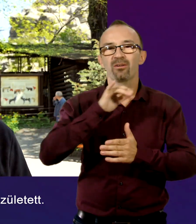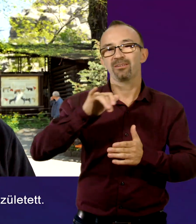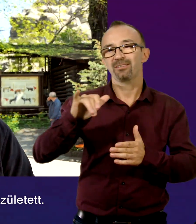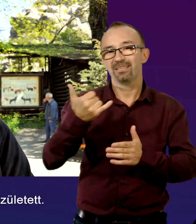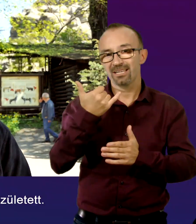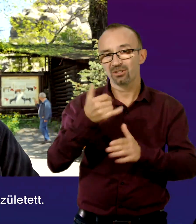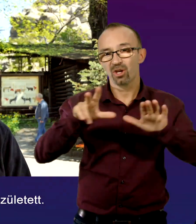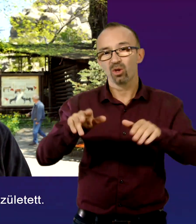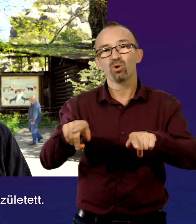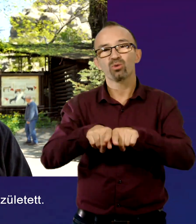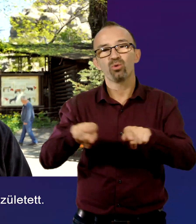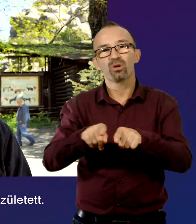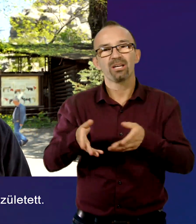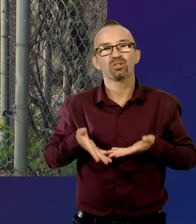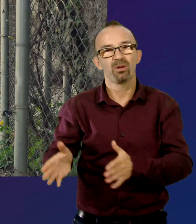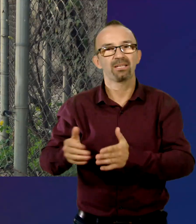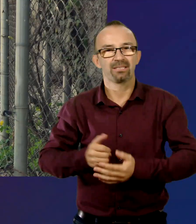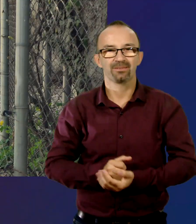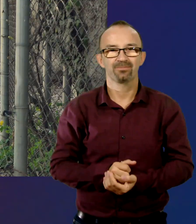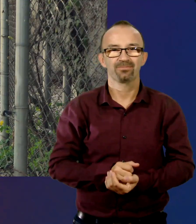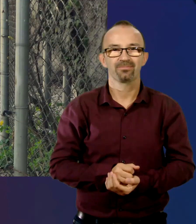egyúttal még 8 unokájai született.